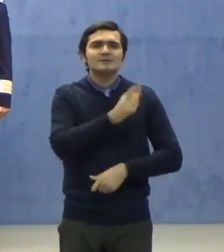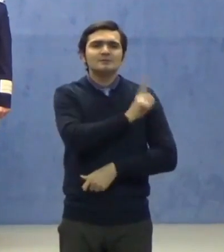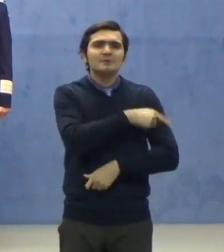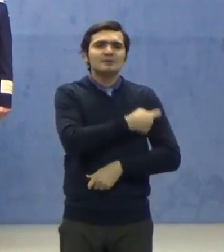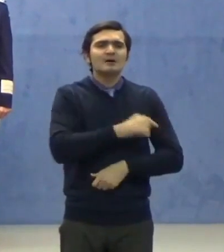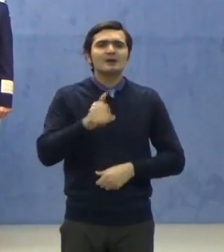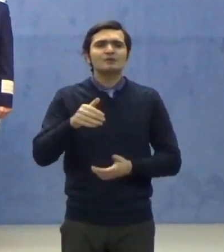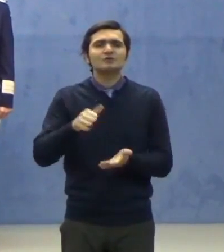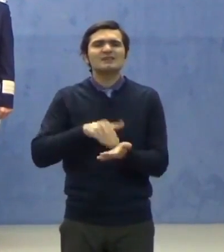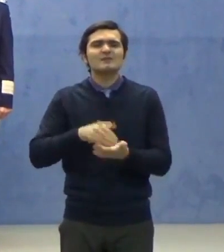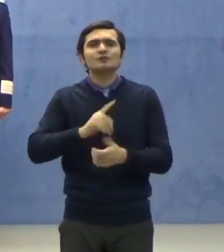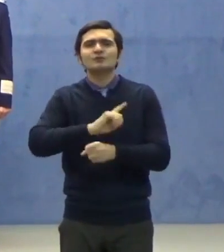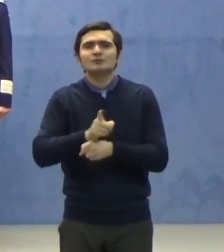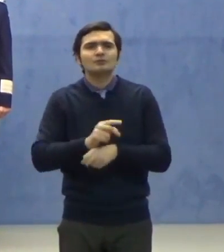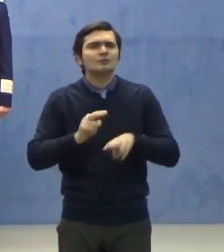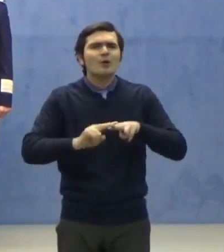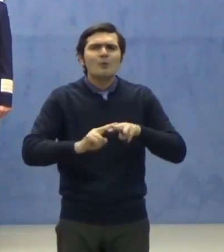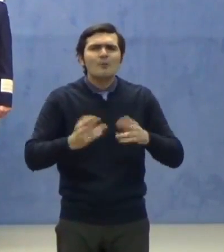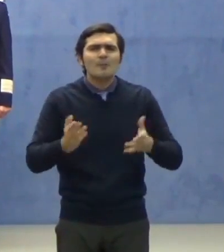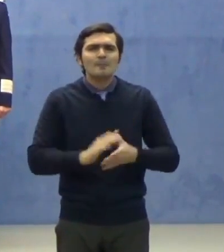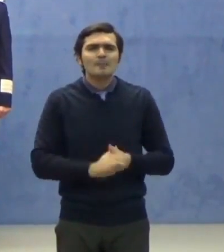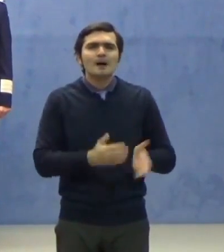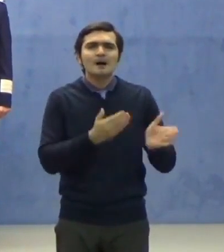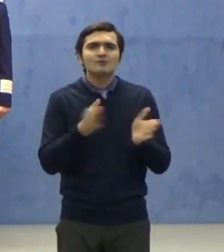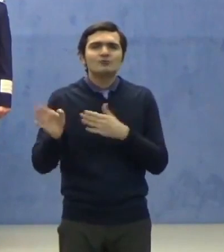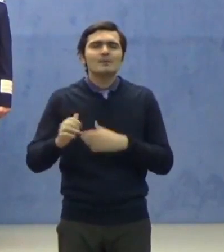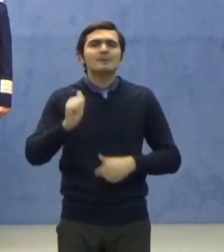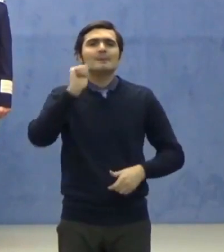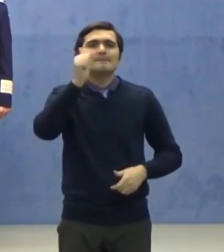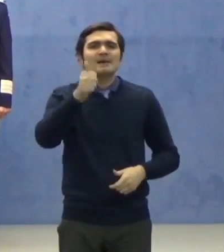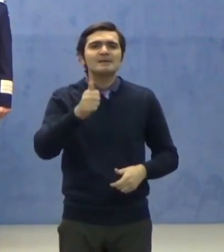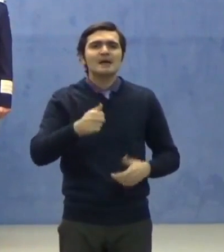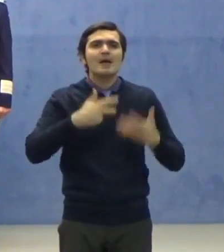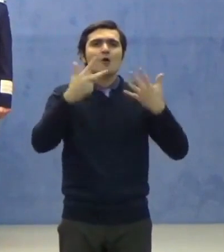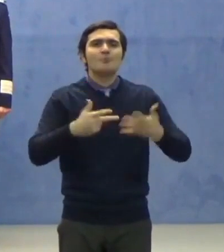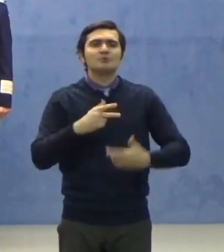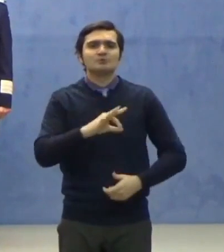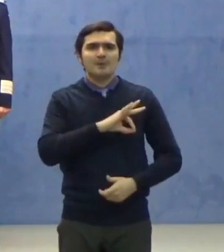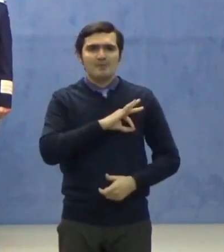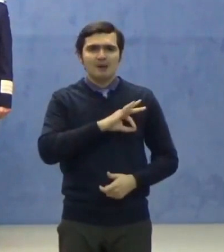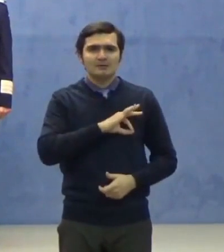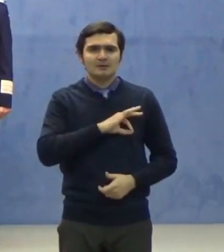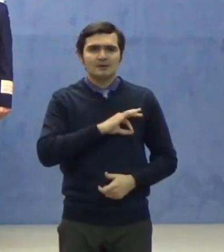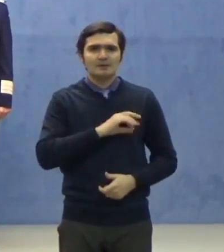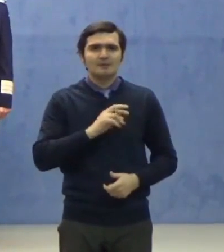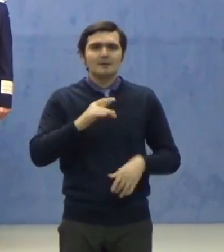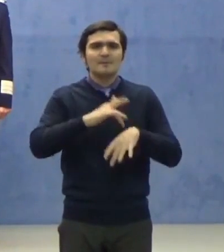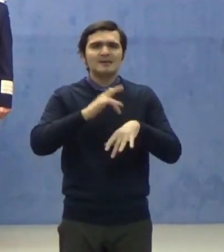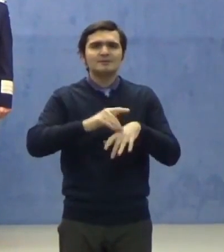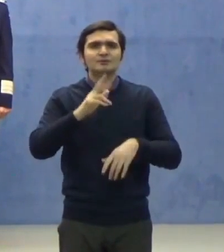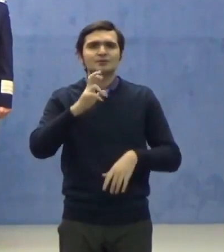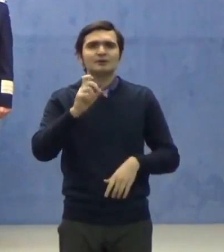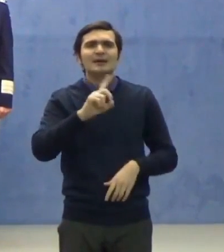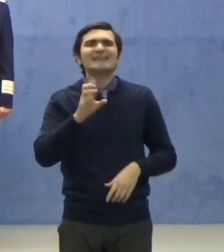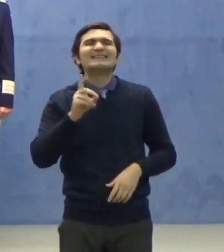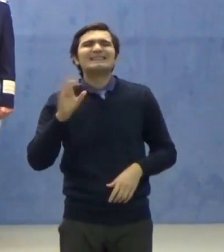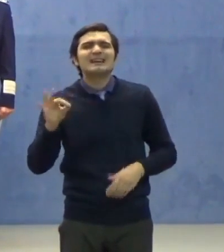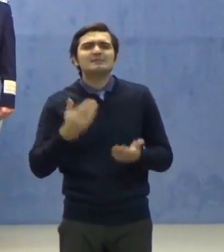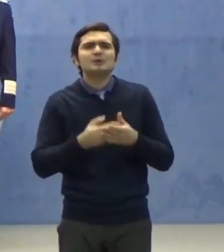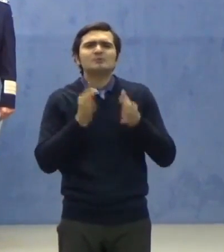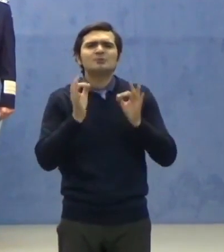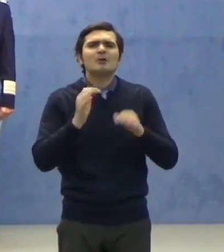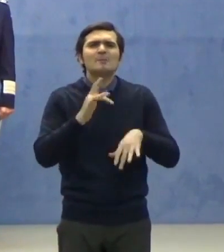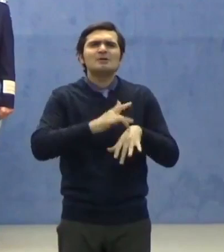urgență. Astfel, începând de mâine, 18 martie, rezidenții la specialitățile medicină de